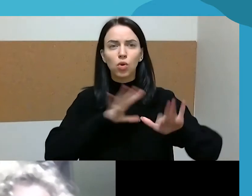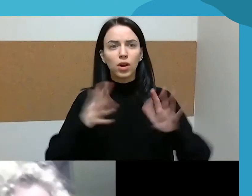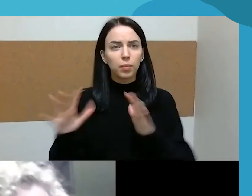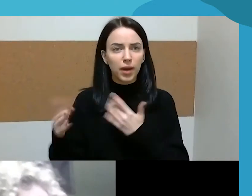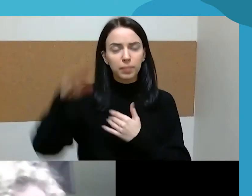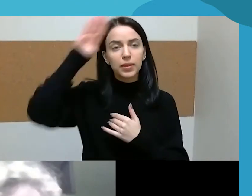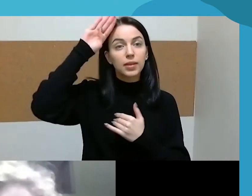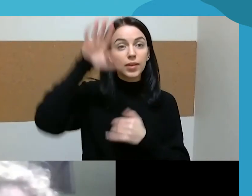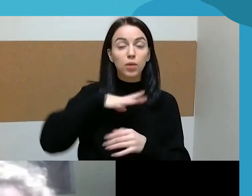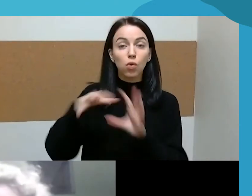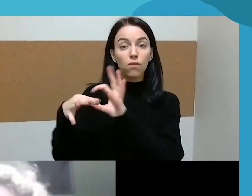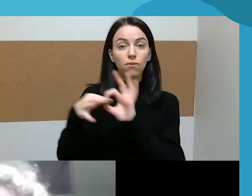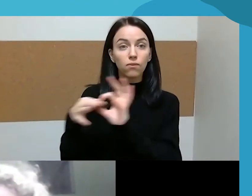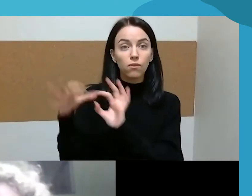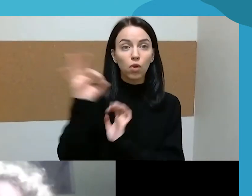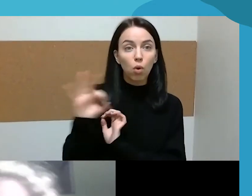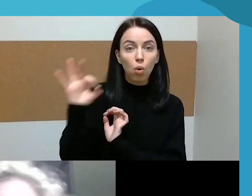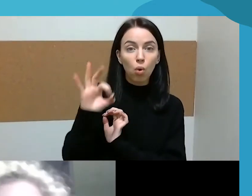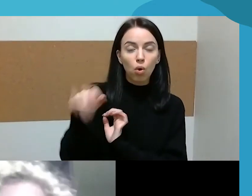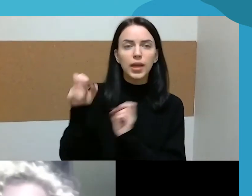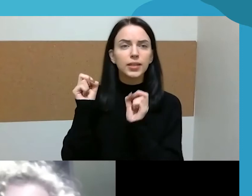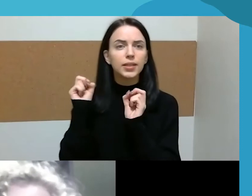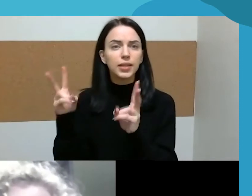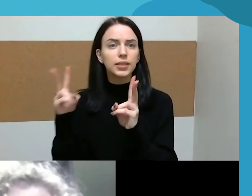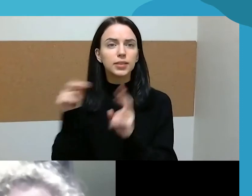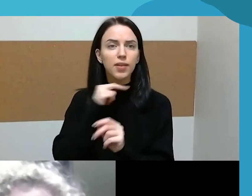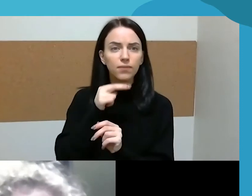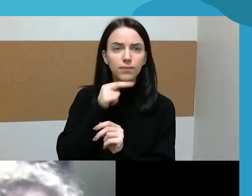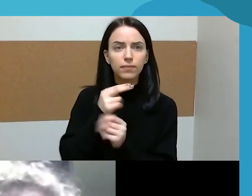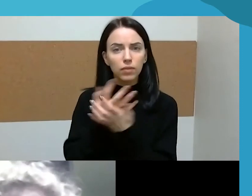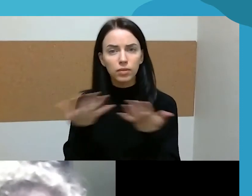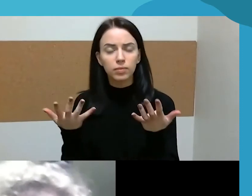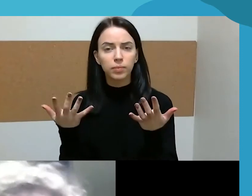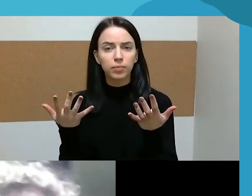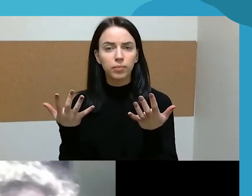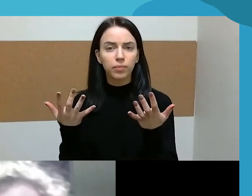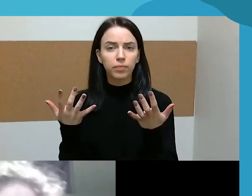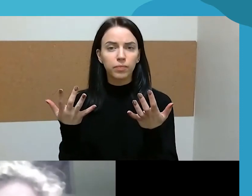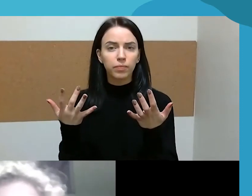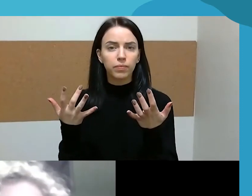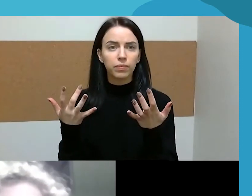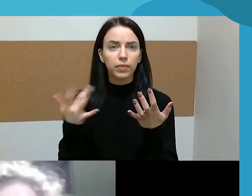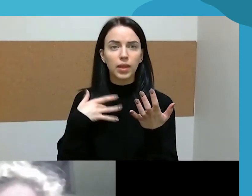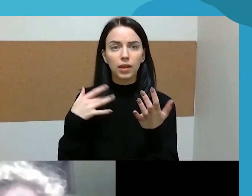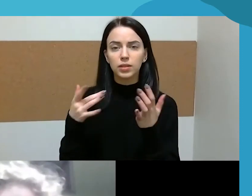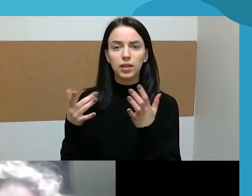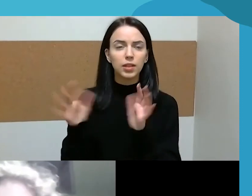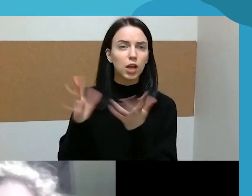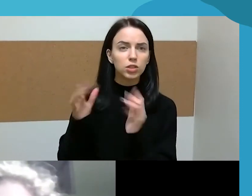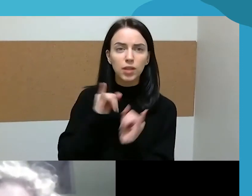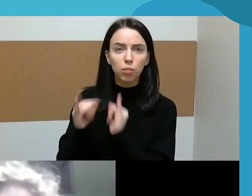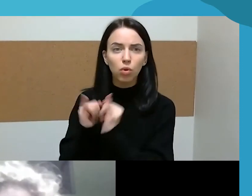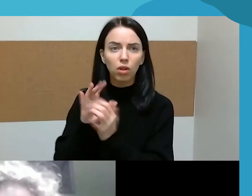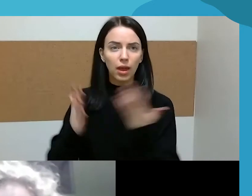sėti su tai, kad jie rizikuoja, galbūt kažkur tai ne visą laiką švarus ta žaidimas yra, žodžiu, slepia savo